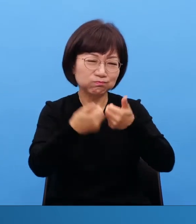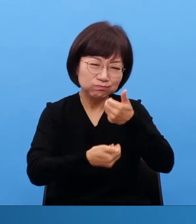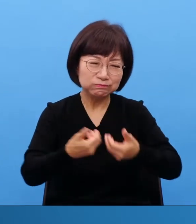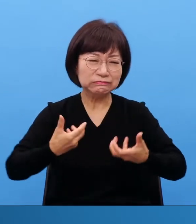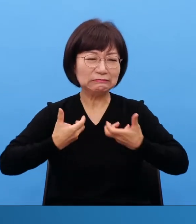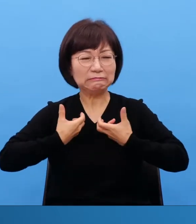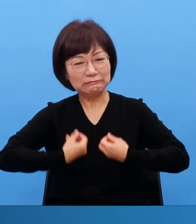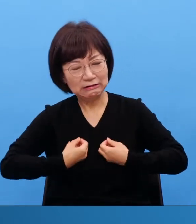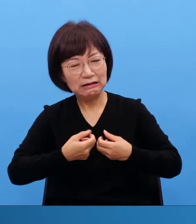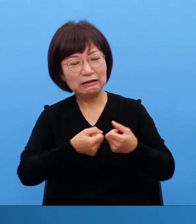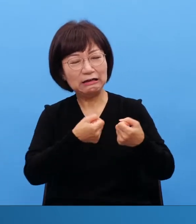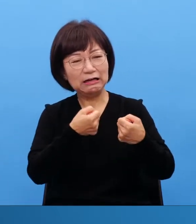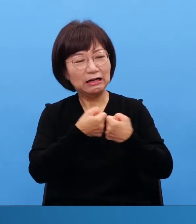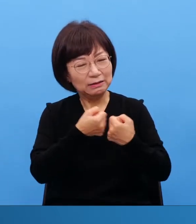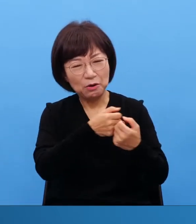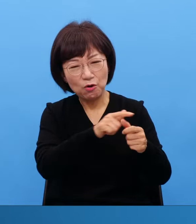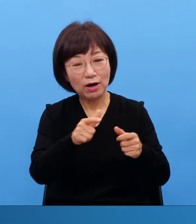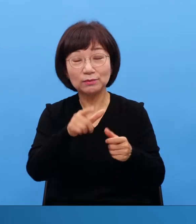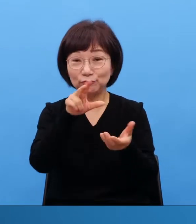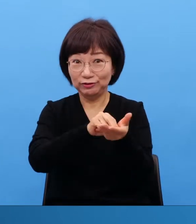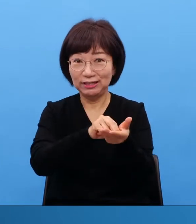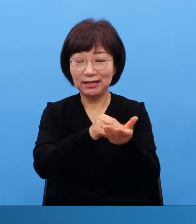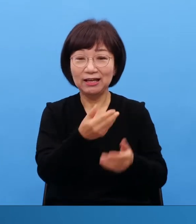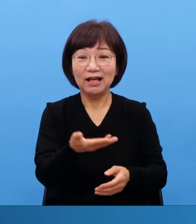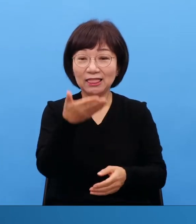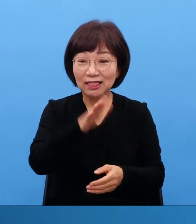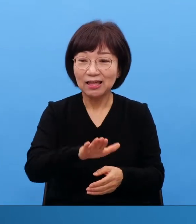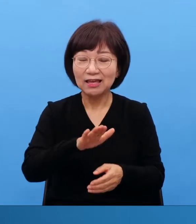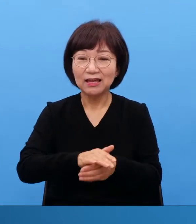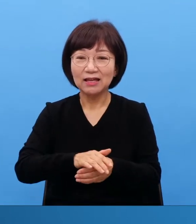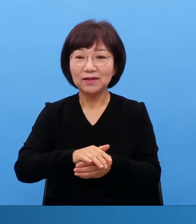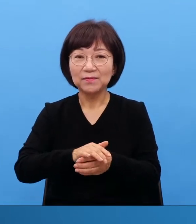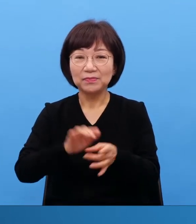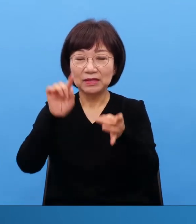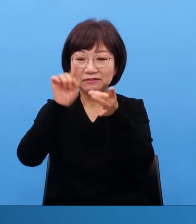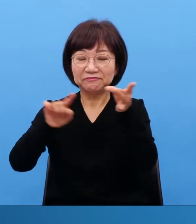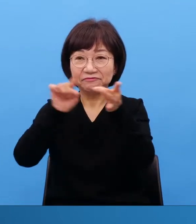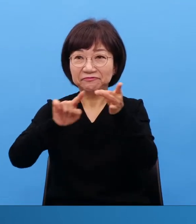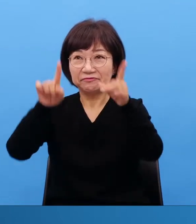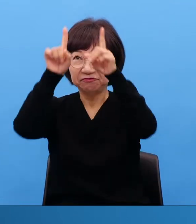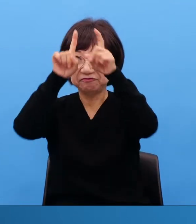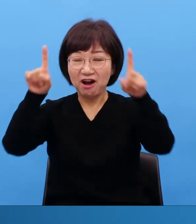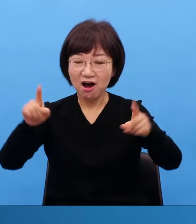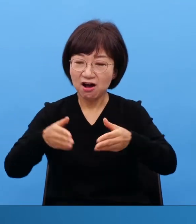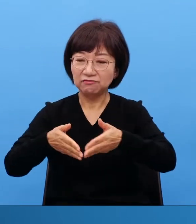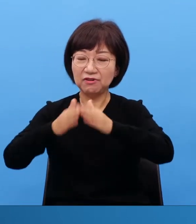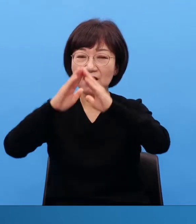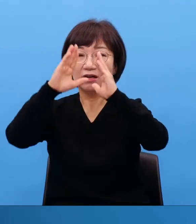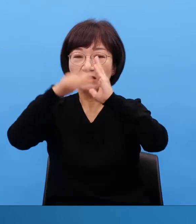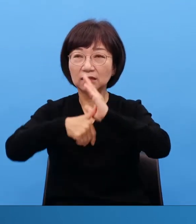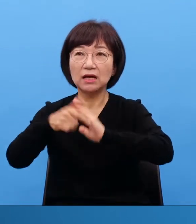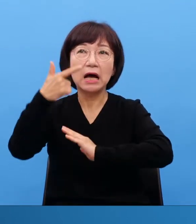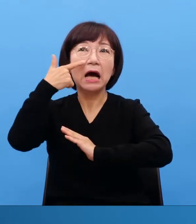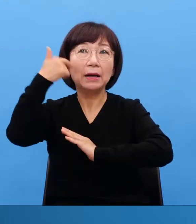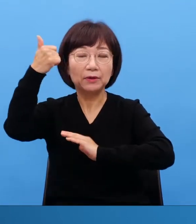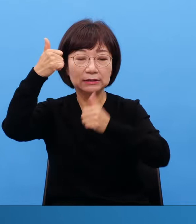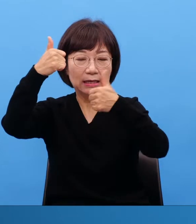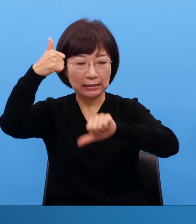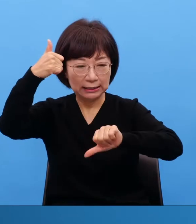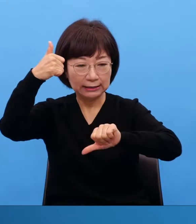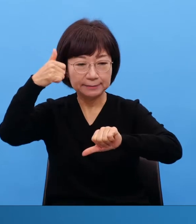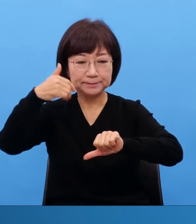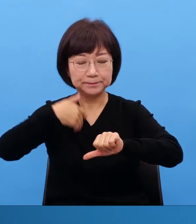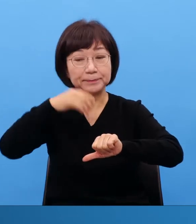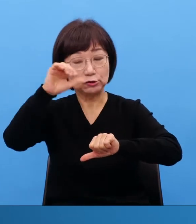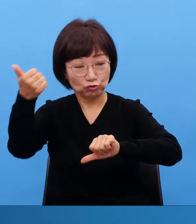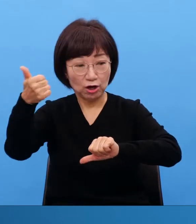유언하고 또 왔다 왔다 왔다 또 유언하고 이러면서 어마어마한 신전을 지어 나가라고요 It's so shocking because the church is here they even just building one church they go through